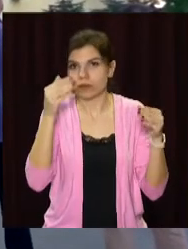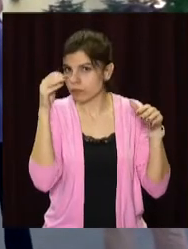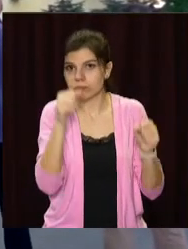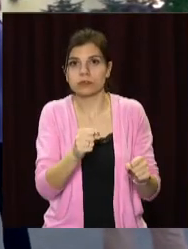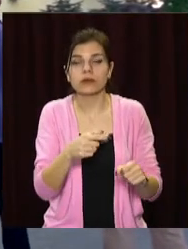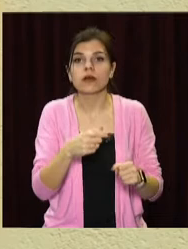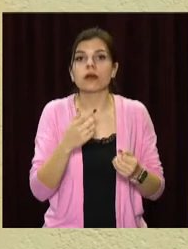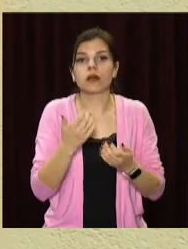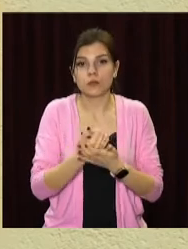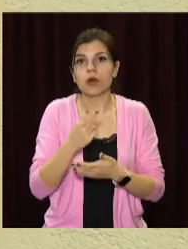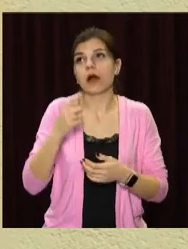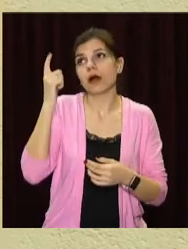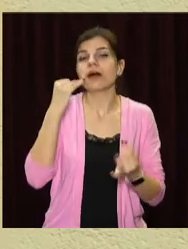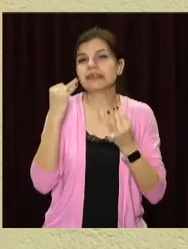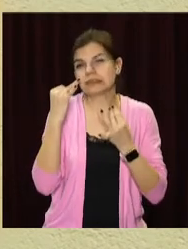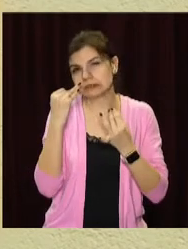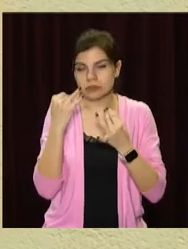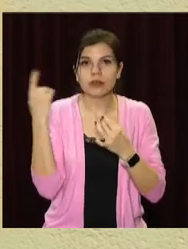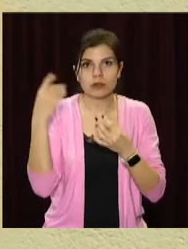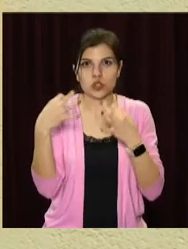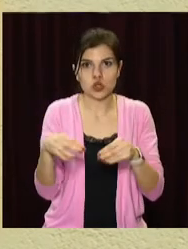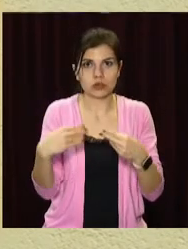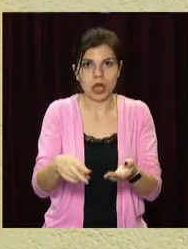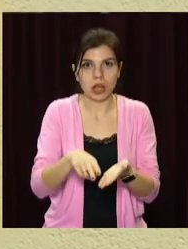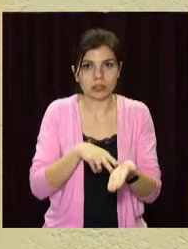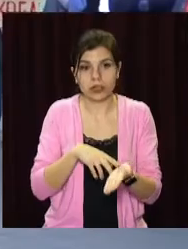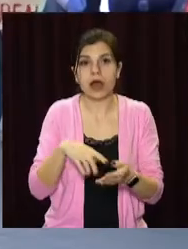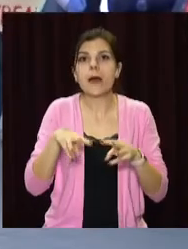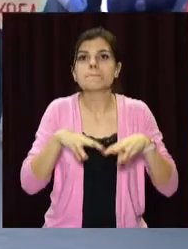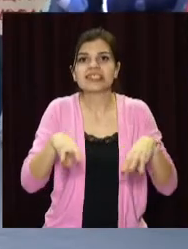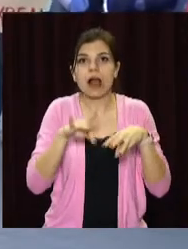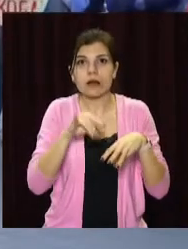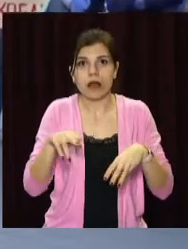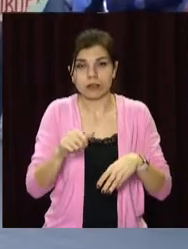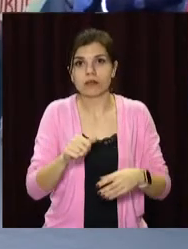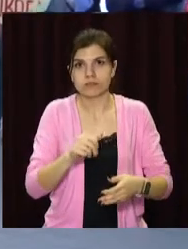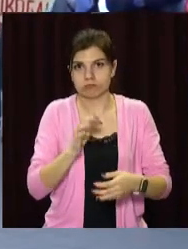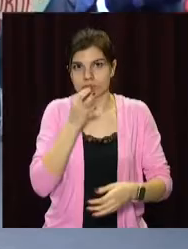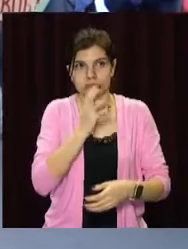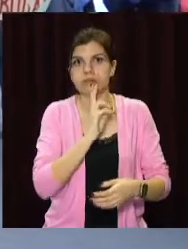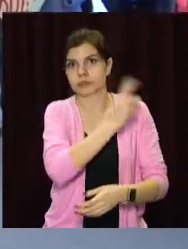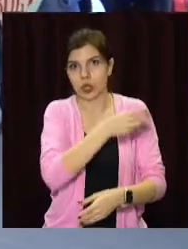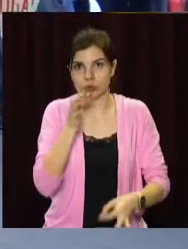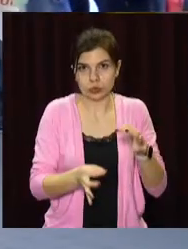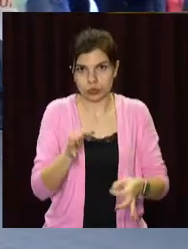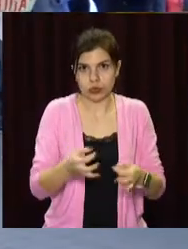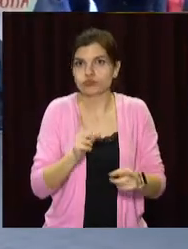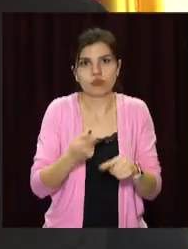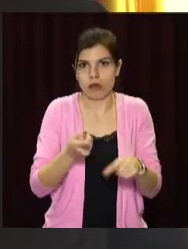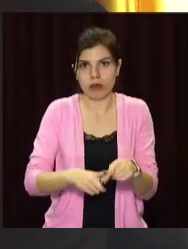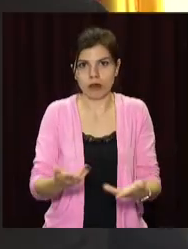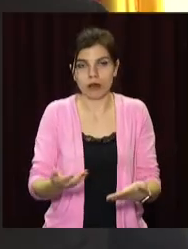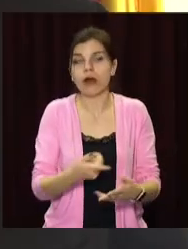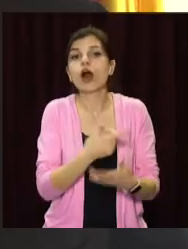року видало підприємство дозвільні документи на роботу. У відповідь міськрада Кам'янського подала позов до суду.